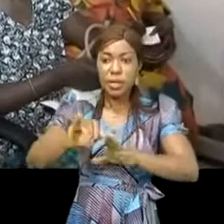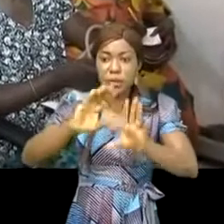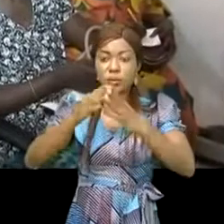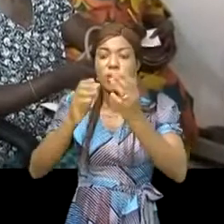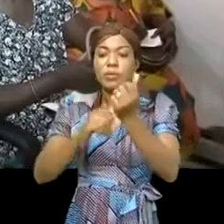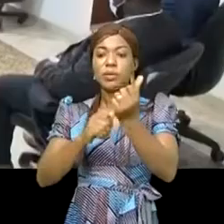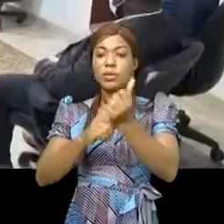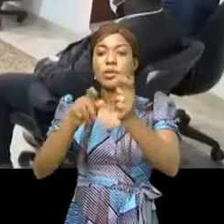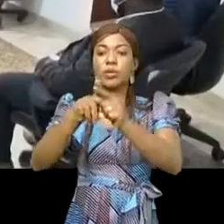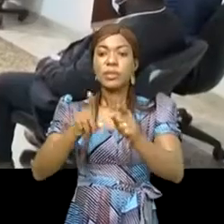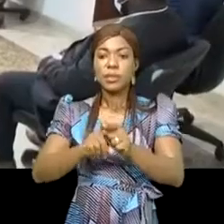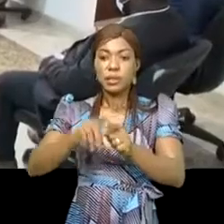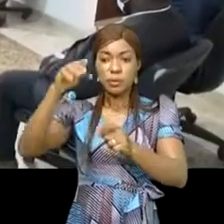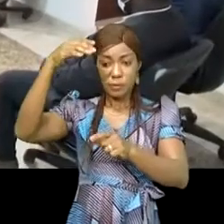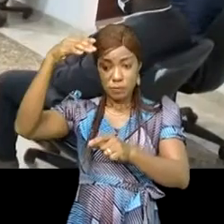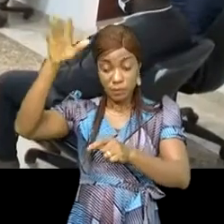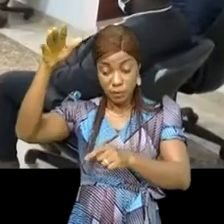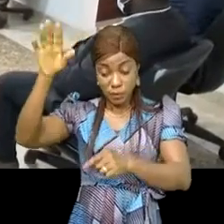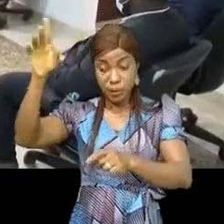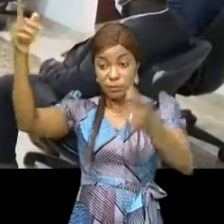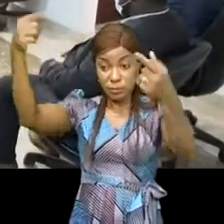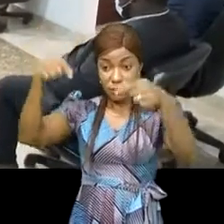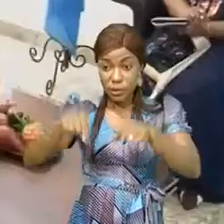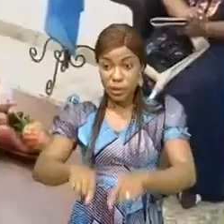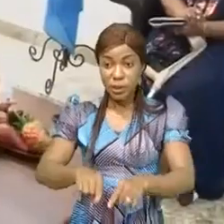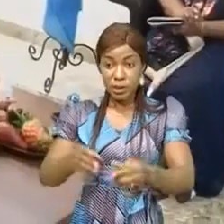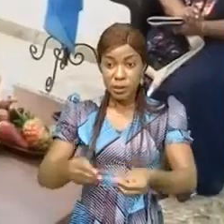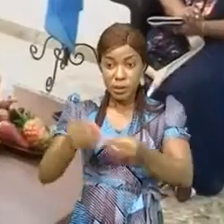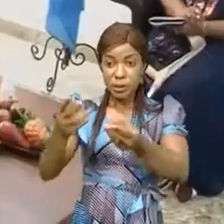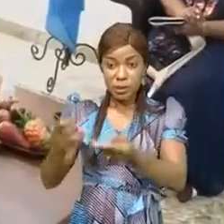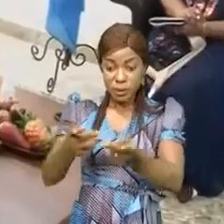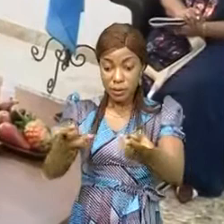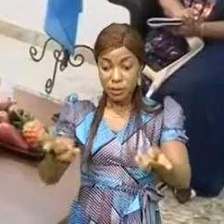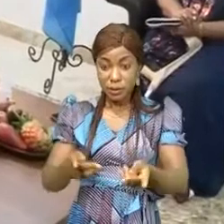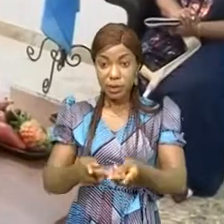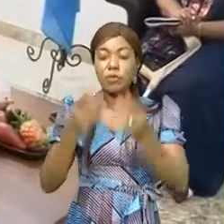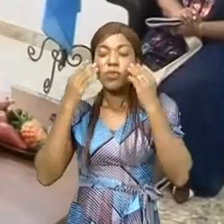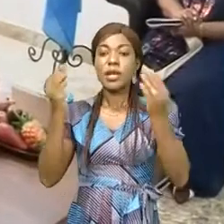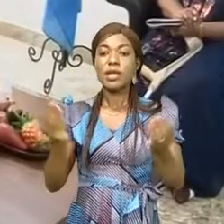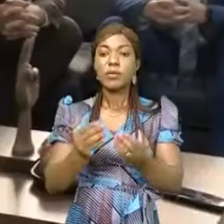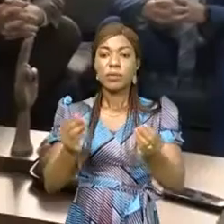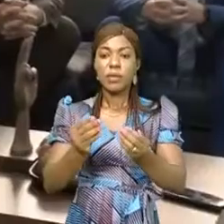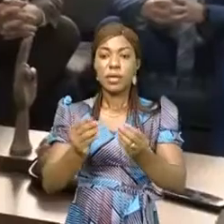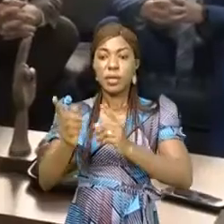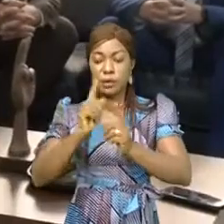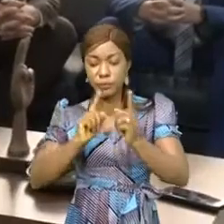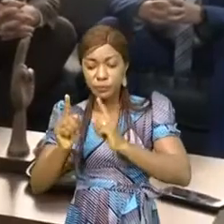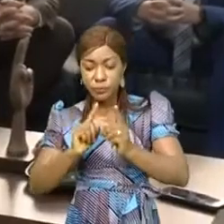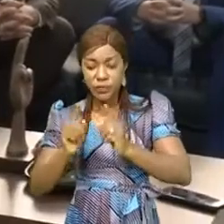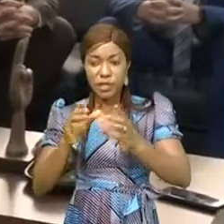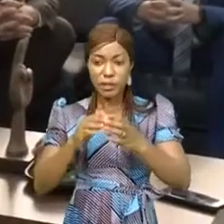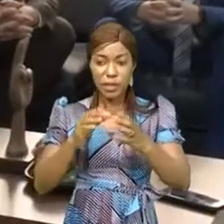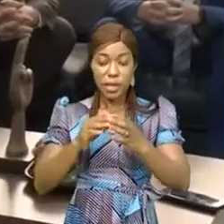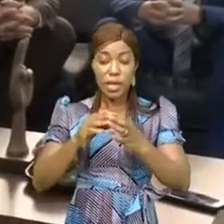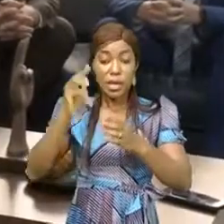internationaux à travers la mise en place des stratégies fortes et efficaces. C'est ce que justifie l'entretien de la ministre déléguée